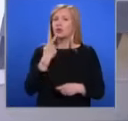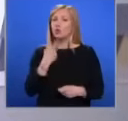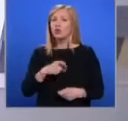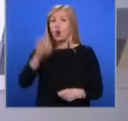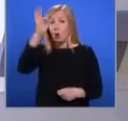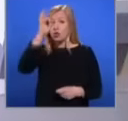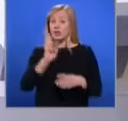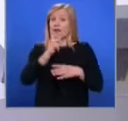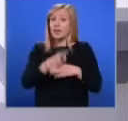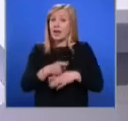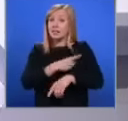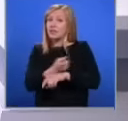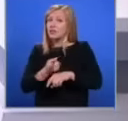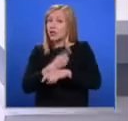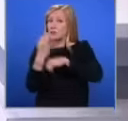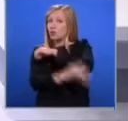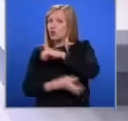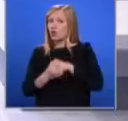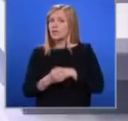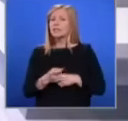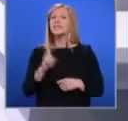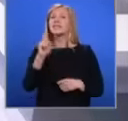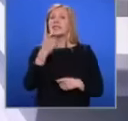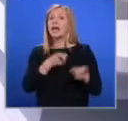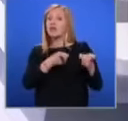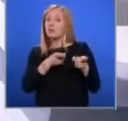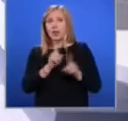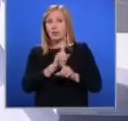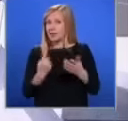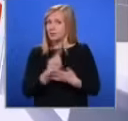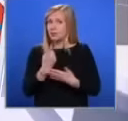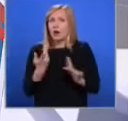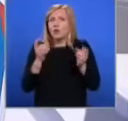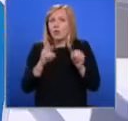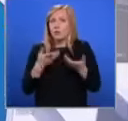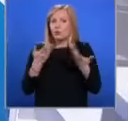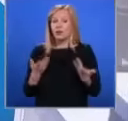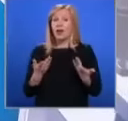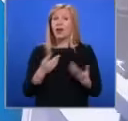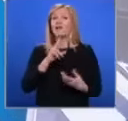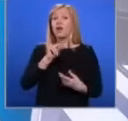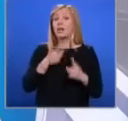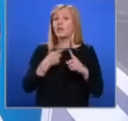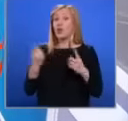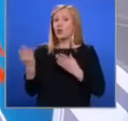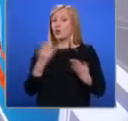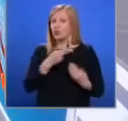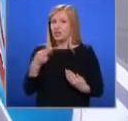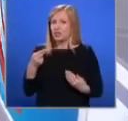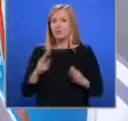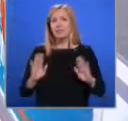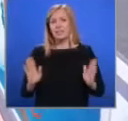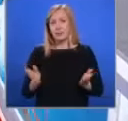ученик влязва в част по история с газов пистолет. Оказва се не за първи път. Как е допуснато това? И какво оказват от училището?